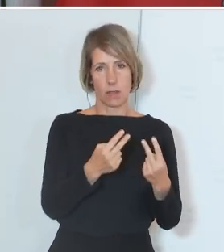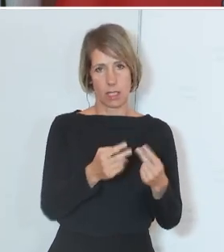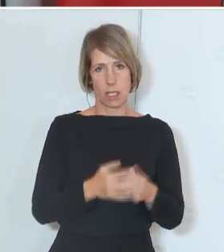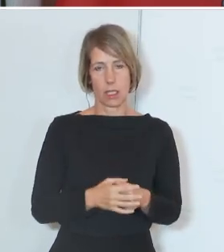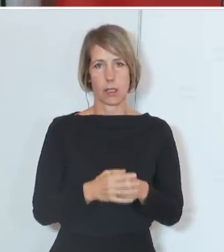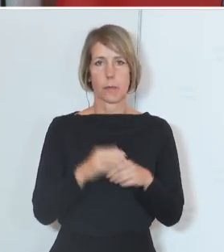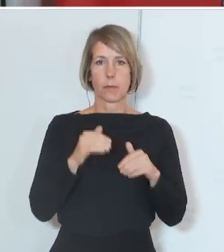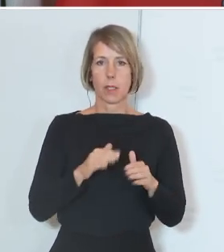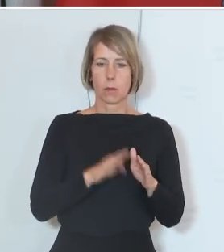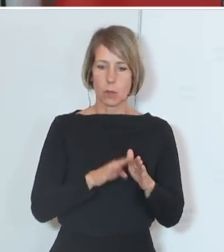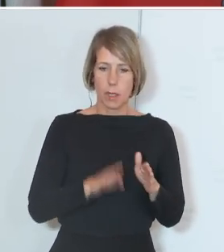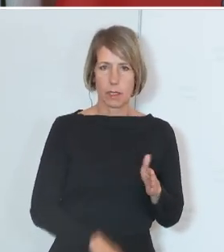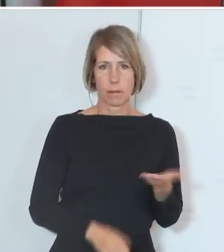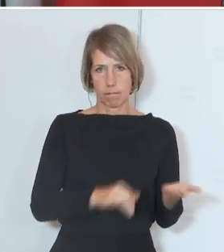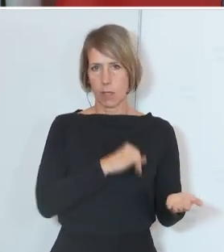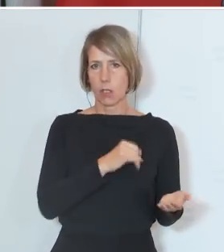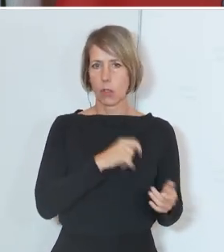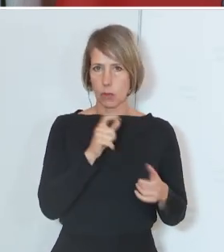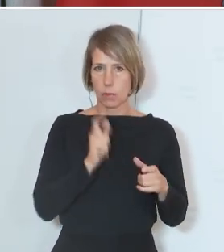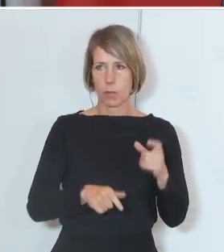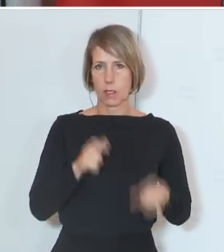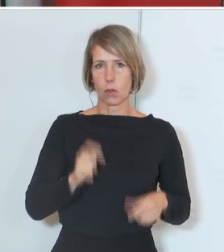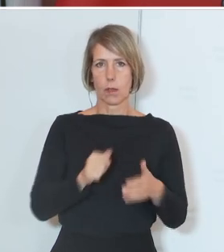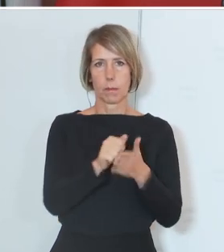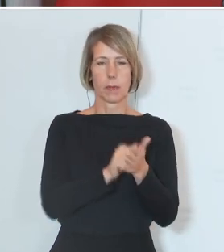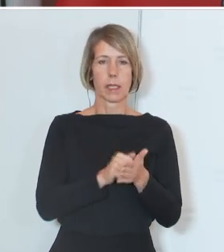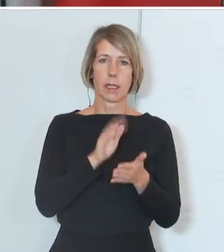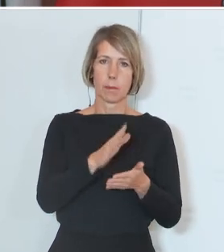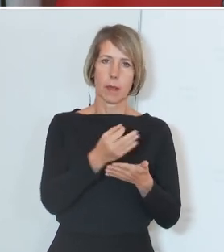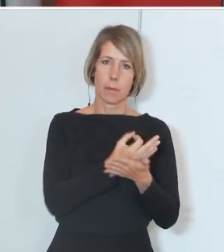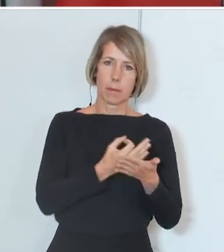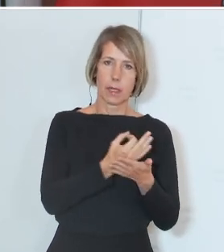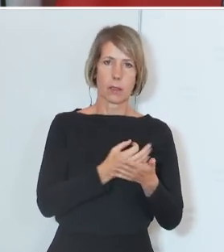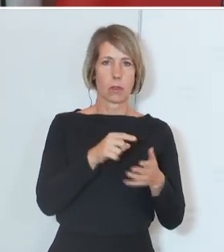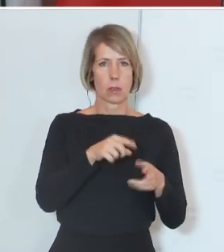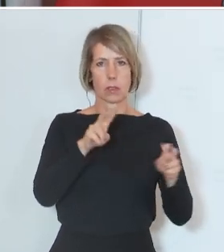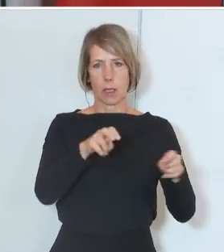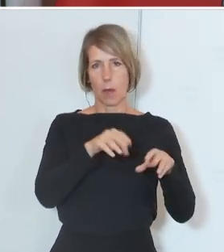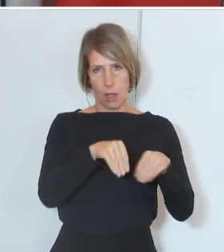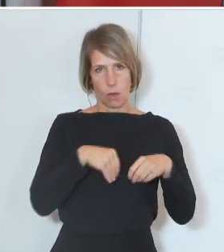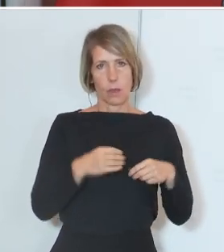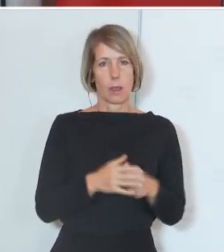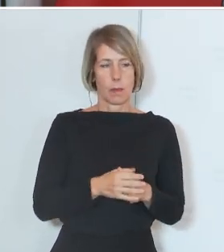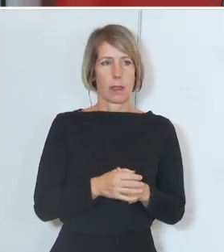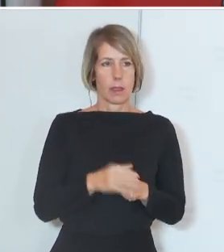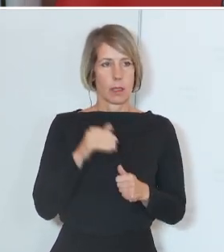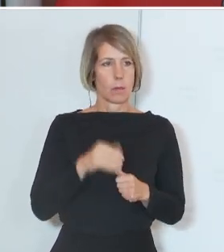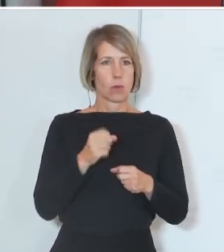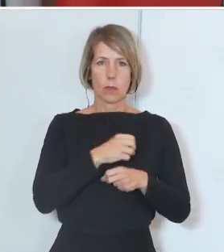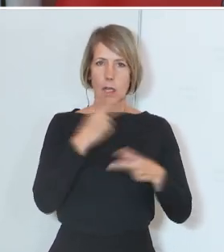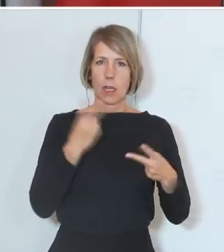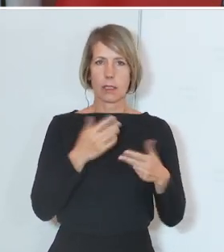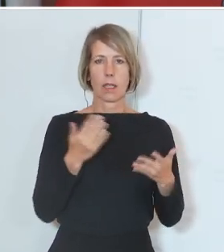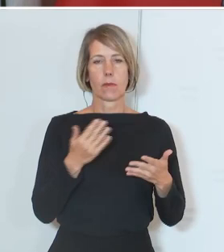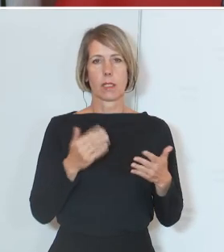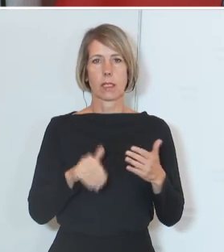müssen bei den Jüngsten in unserer Gesellschaft anfangen und hier einfach auch mit der Bildung hineingehen. Es muss uns auch klar sein, dass wir immer wieder neue